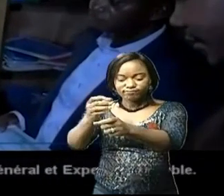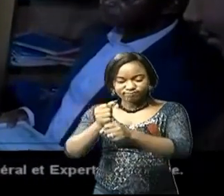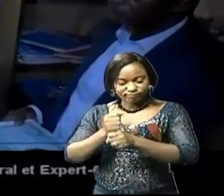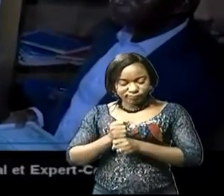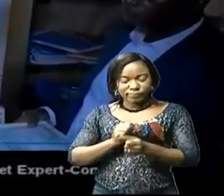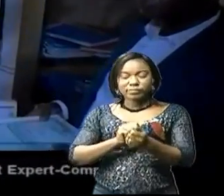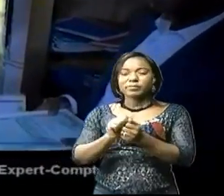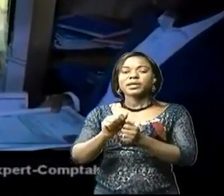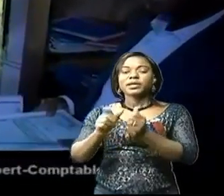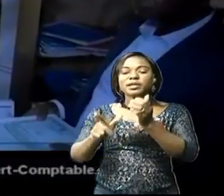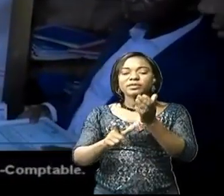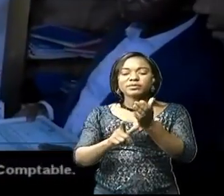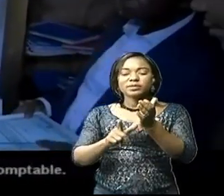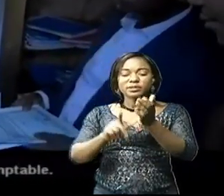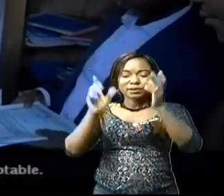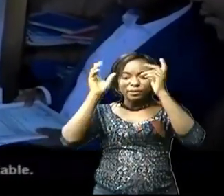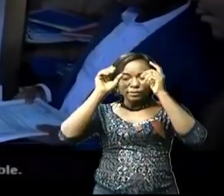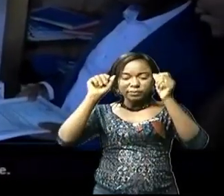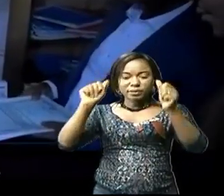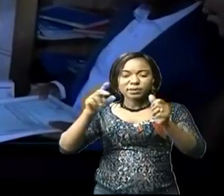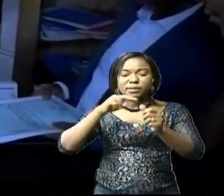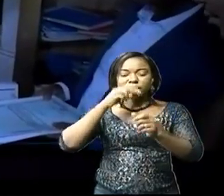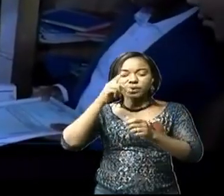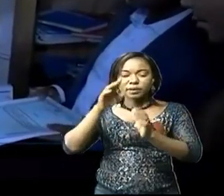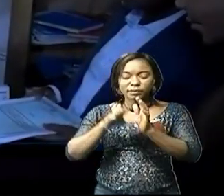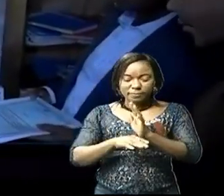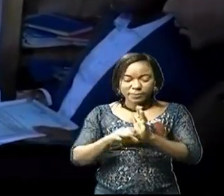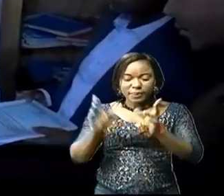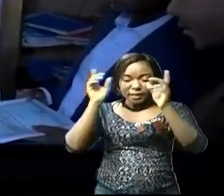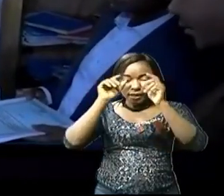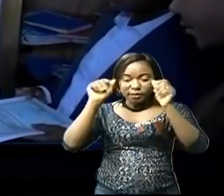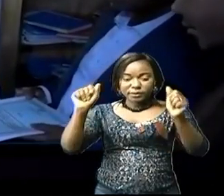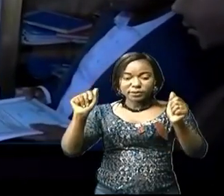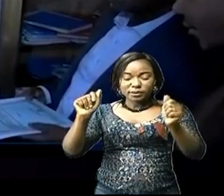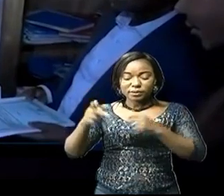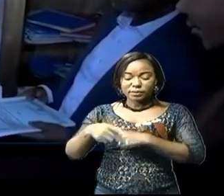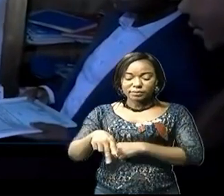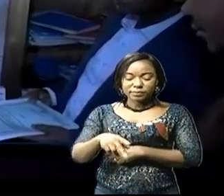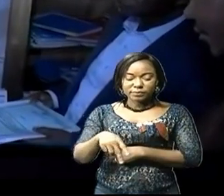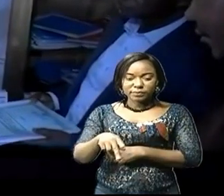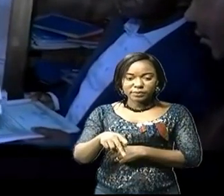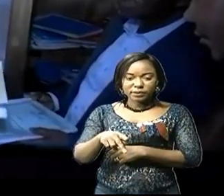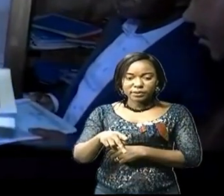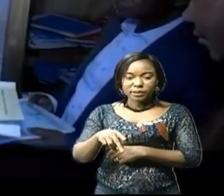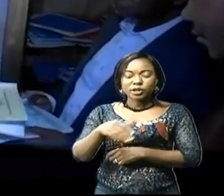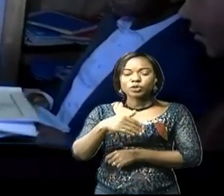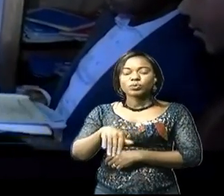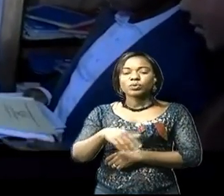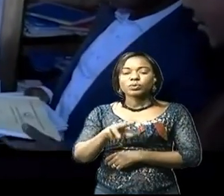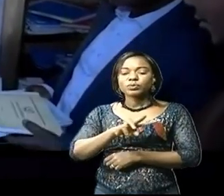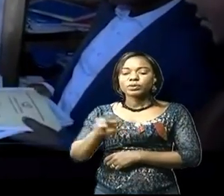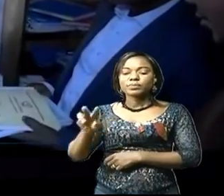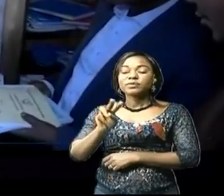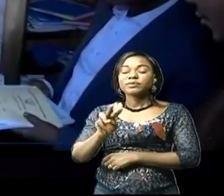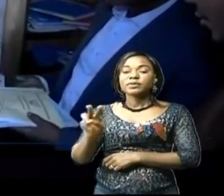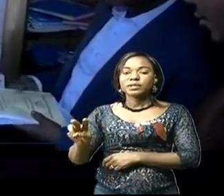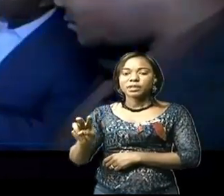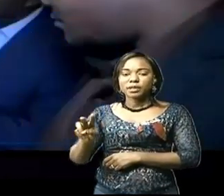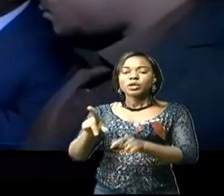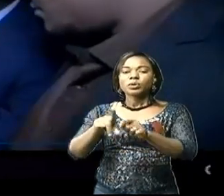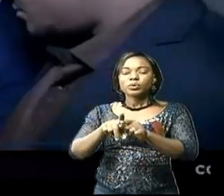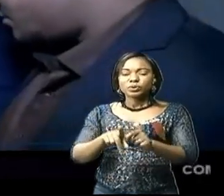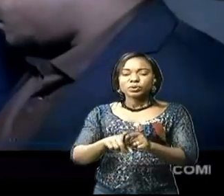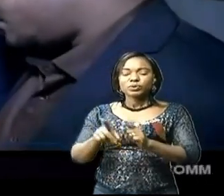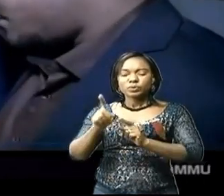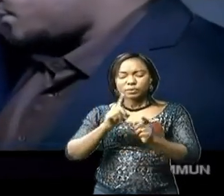délibérant, André Massala. Les prévisions budgétaires de la province du Quango, exercice 2022, sont arrêtées